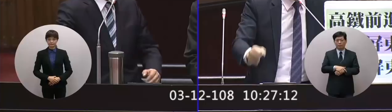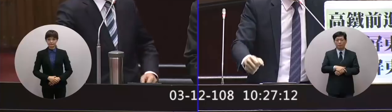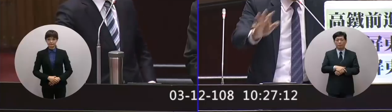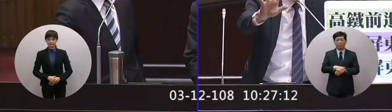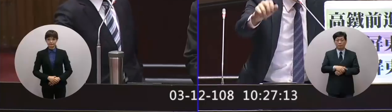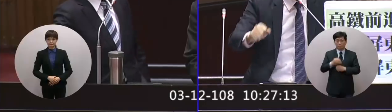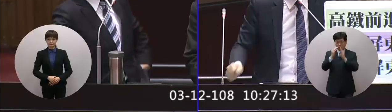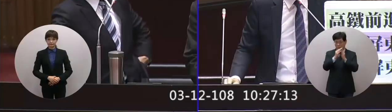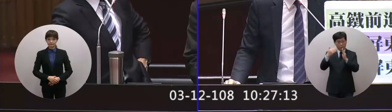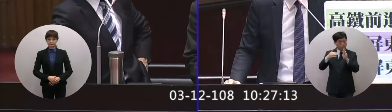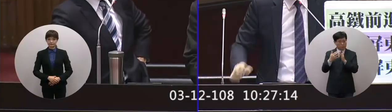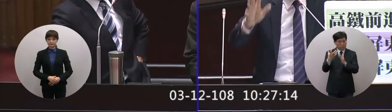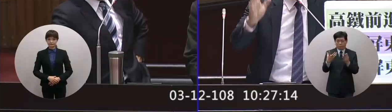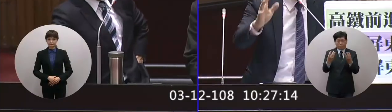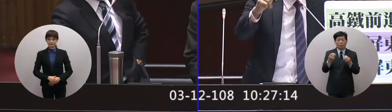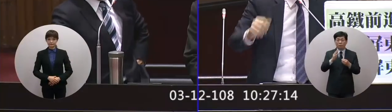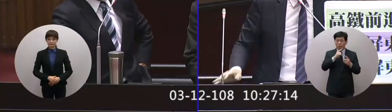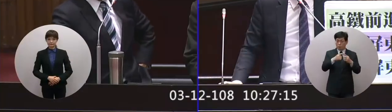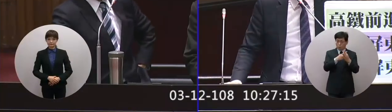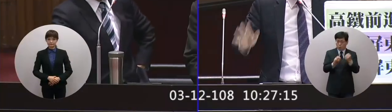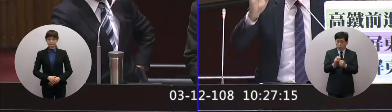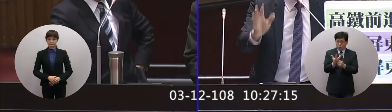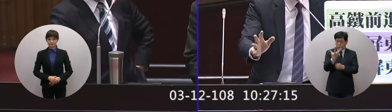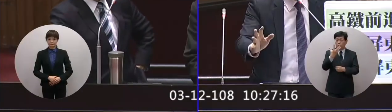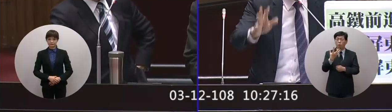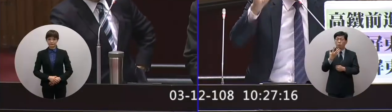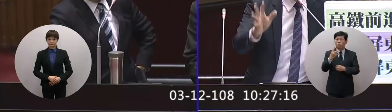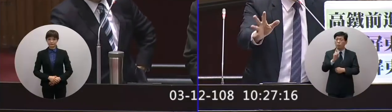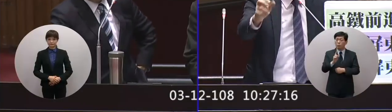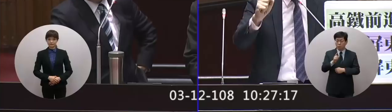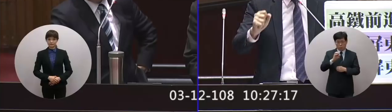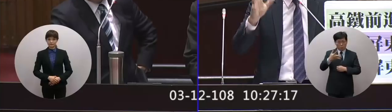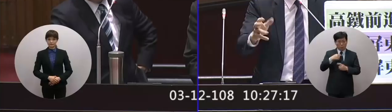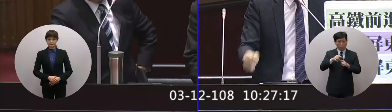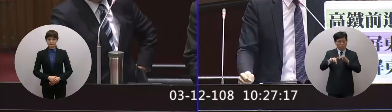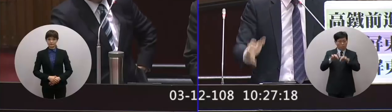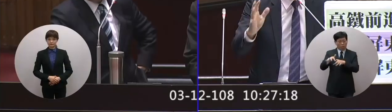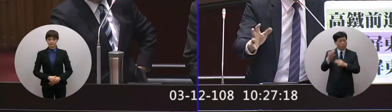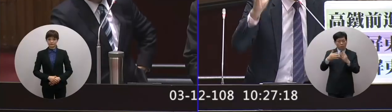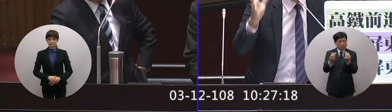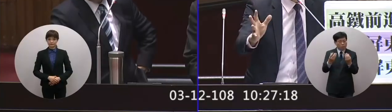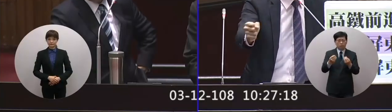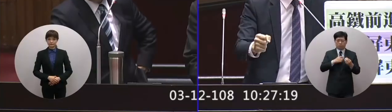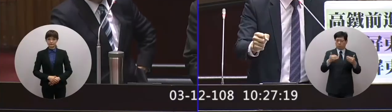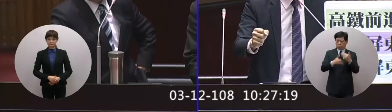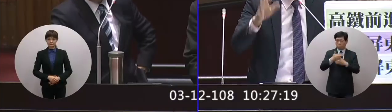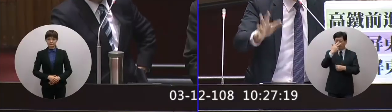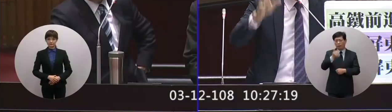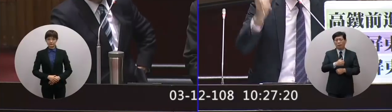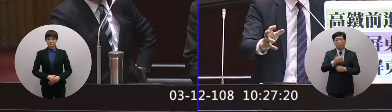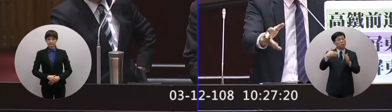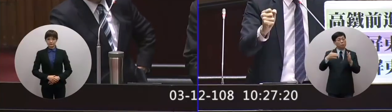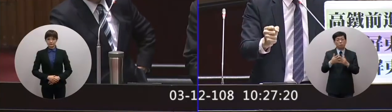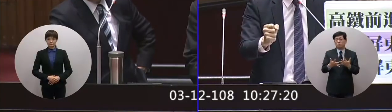很好學校沒說太多但是人口一直增加表示說他為什麼人口會增加沒有學校因為他的交通方便